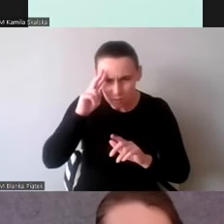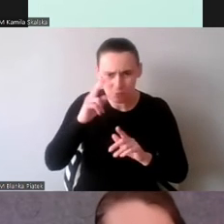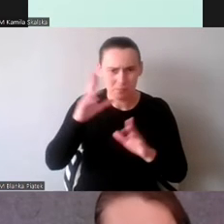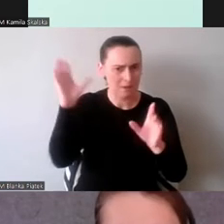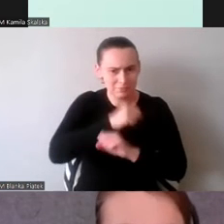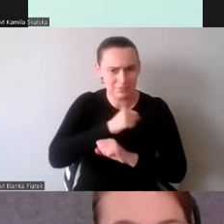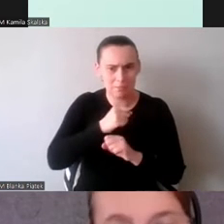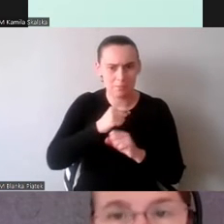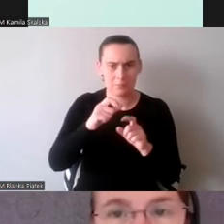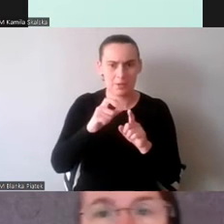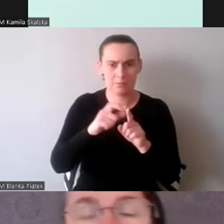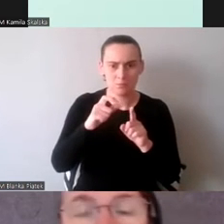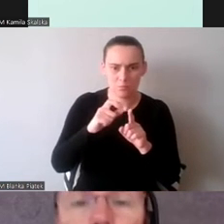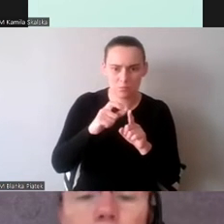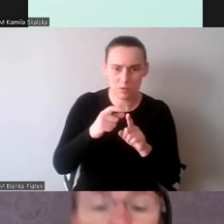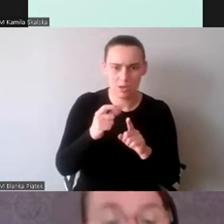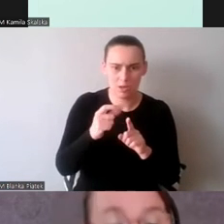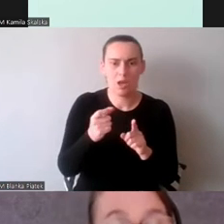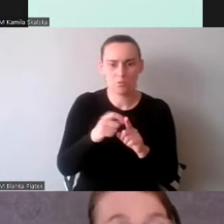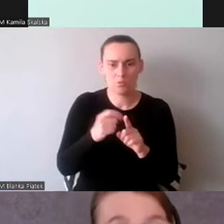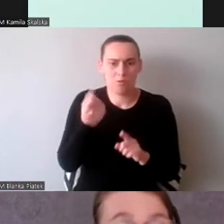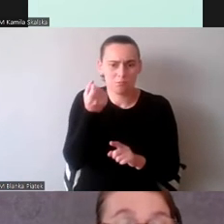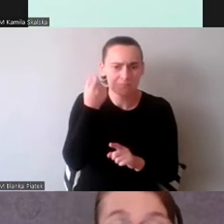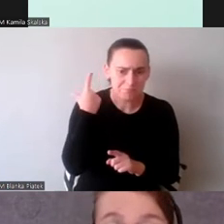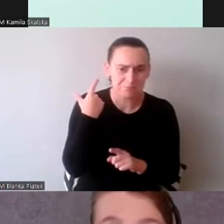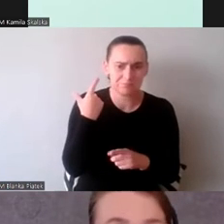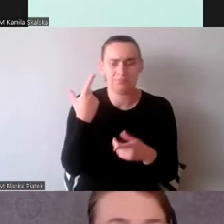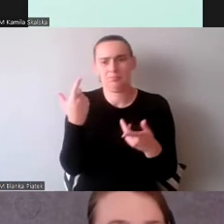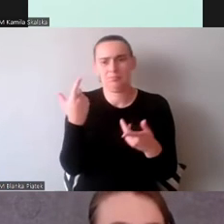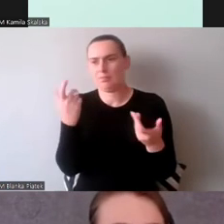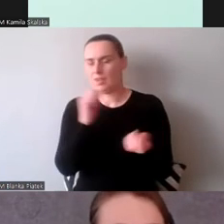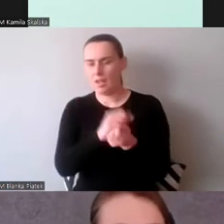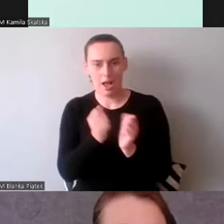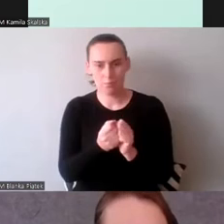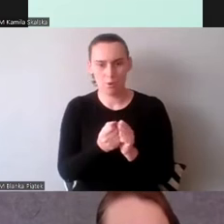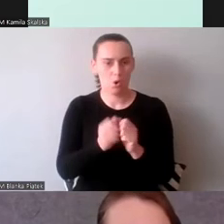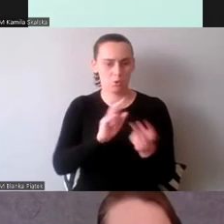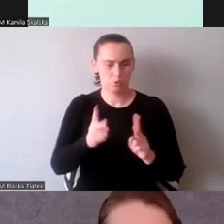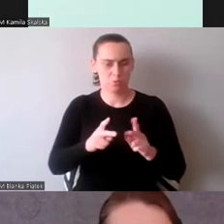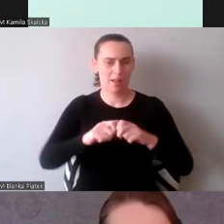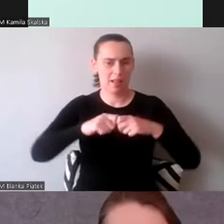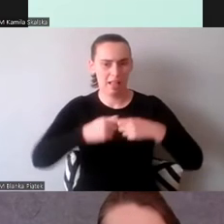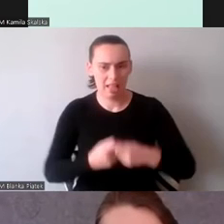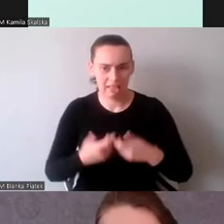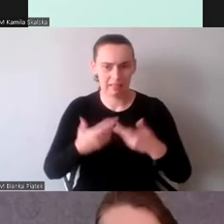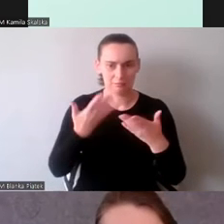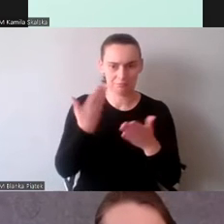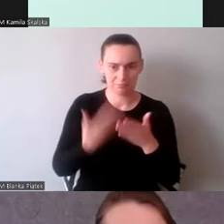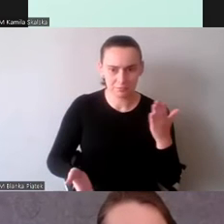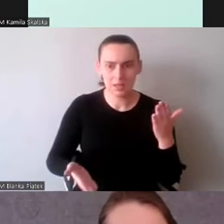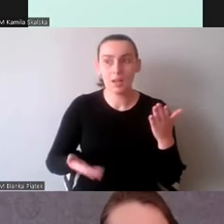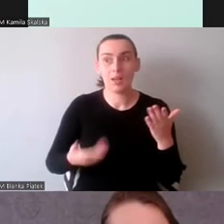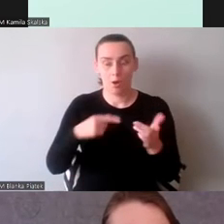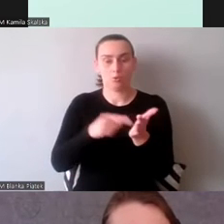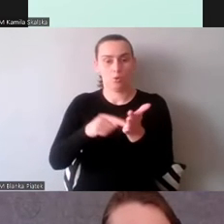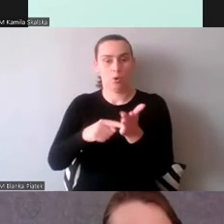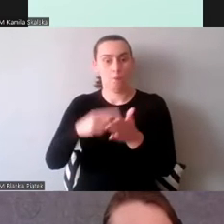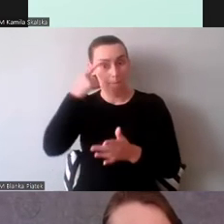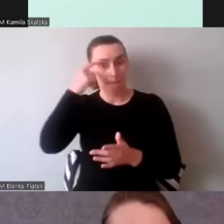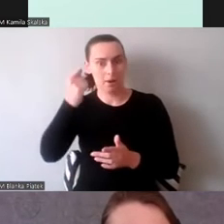że na przykład w pewnym momencie tłumaczenie się załomuje, wówczas pamięć robocza powinna nam służyć.